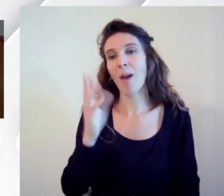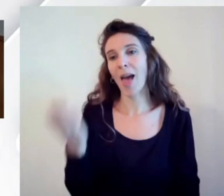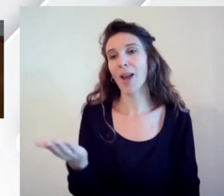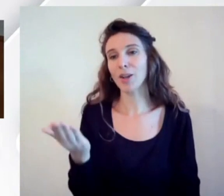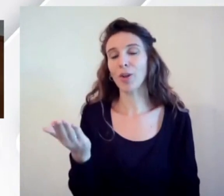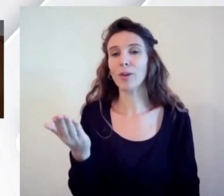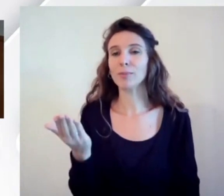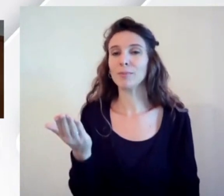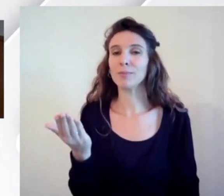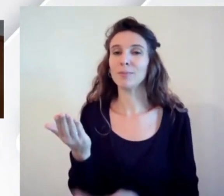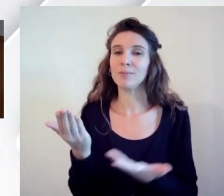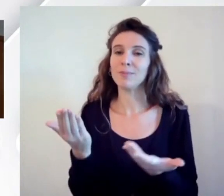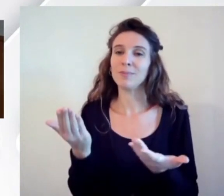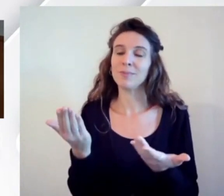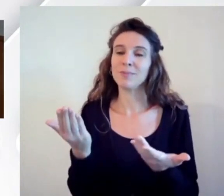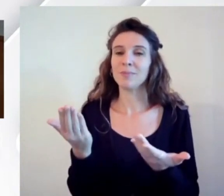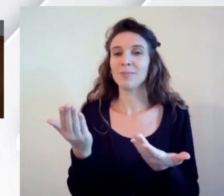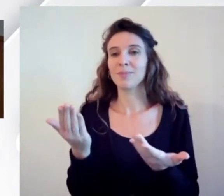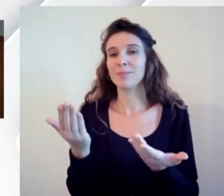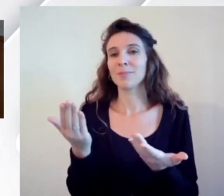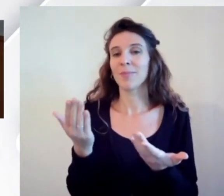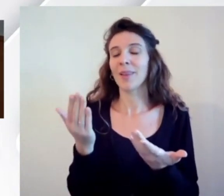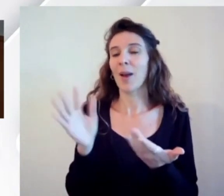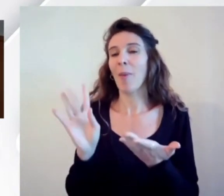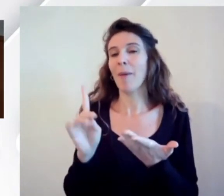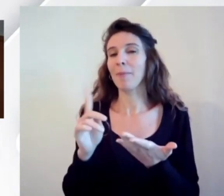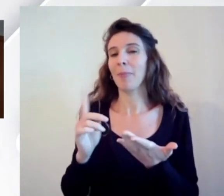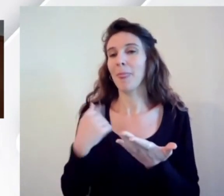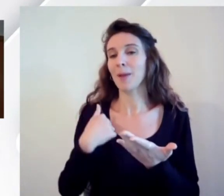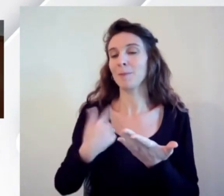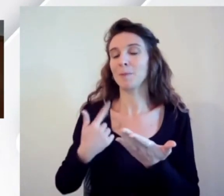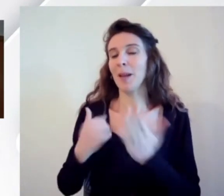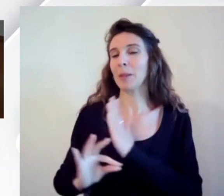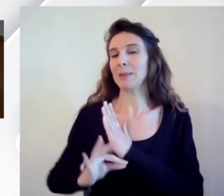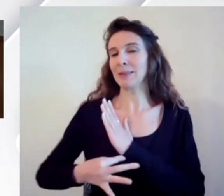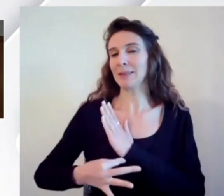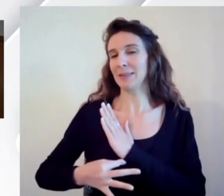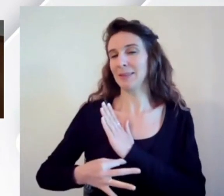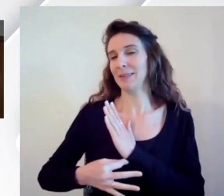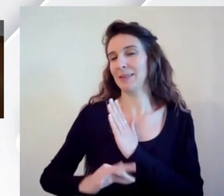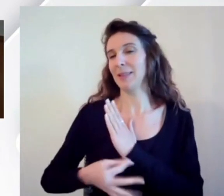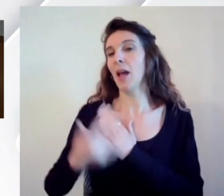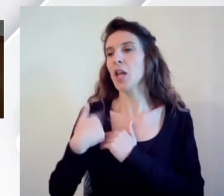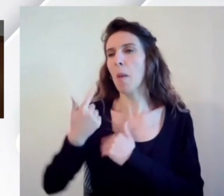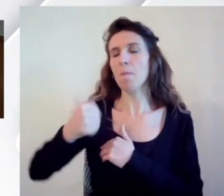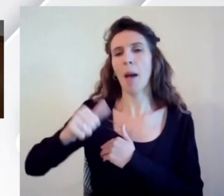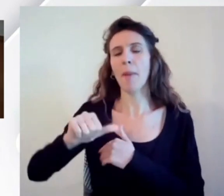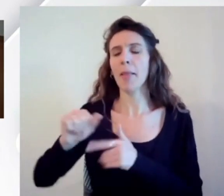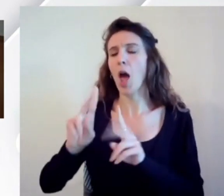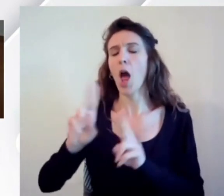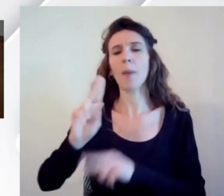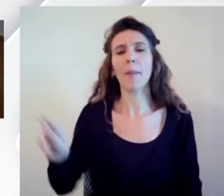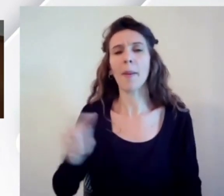considerato fra quelli un po' più rigidi rigidi in queste cose quindi boccio tutto non è così è che